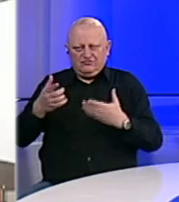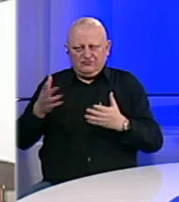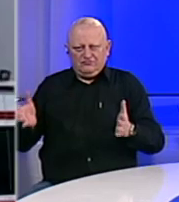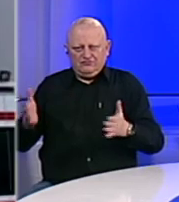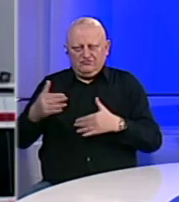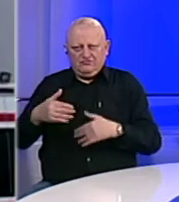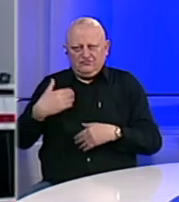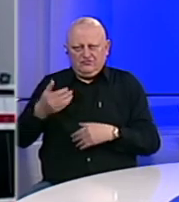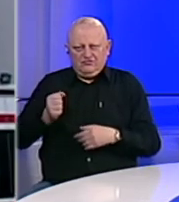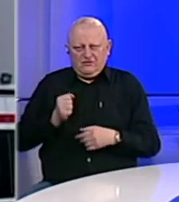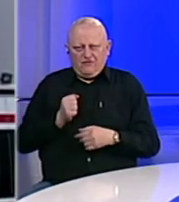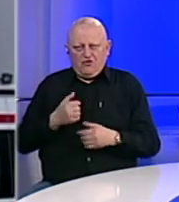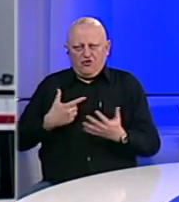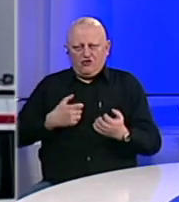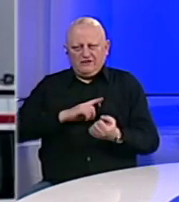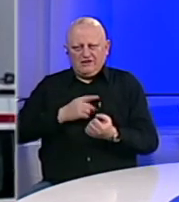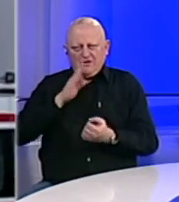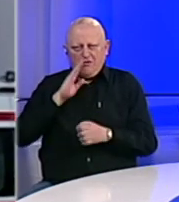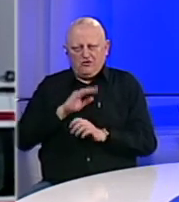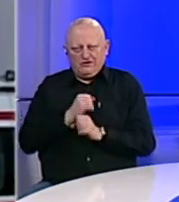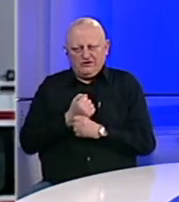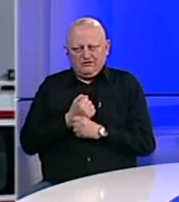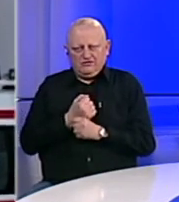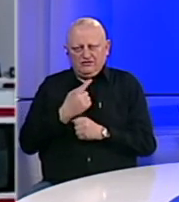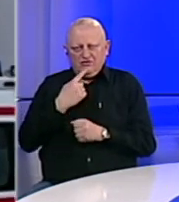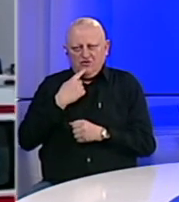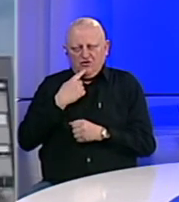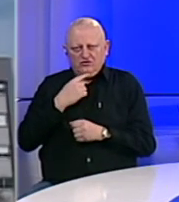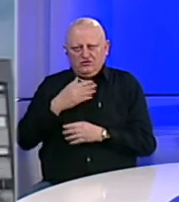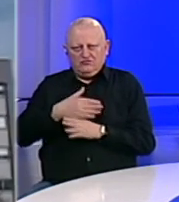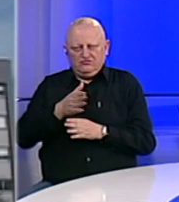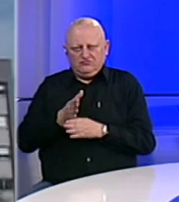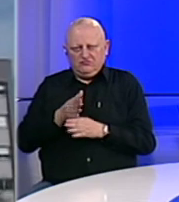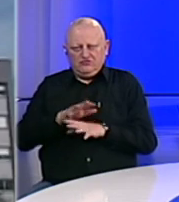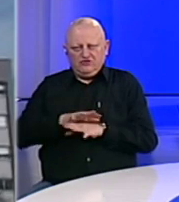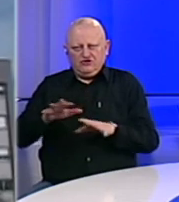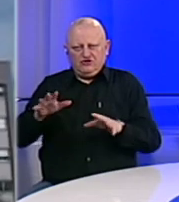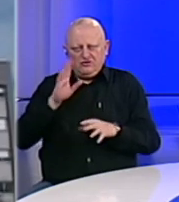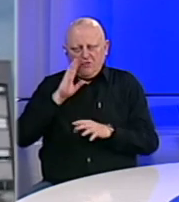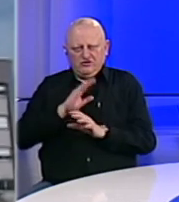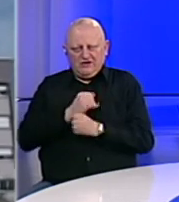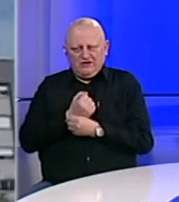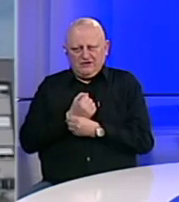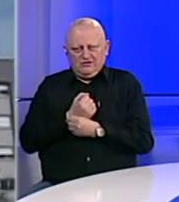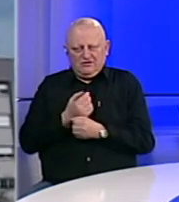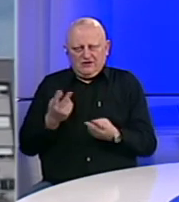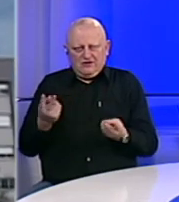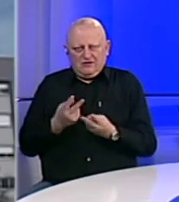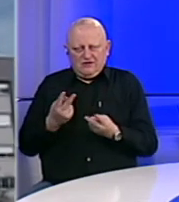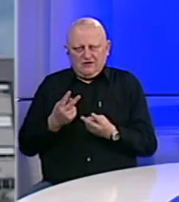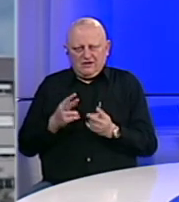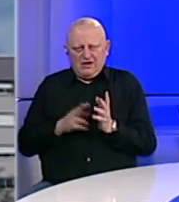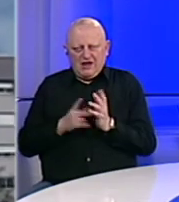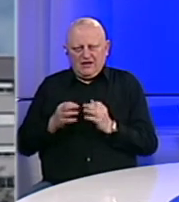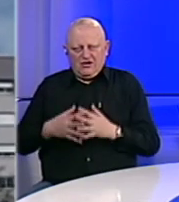zalihe pripadnicima oružanih snaga Bosne i Hercegovine koje će ih rasporediti širom Biha. Kao NATO